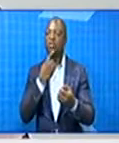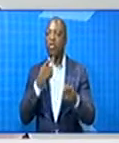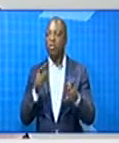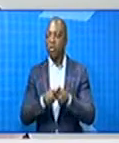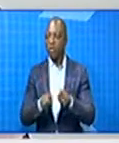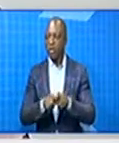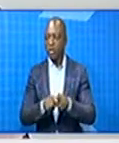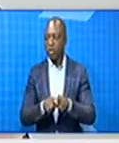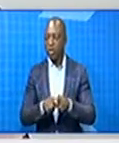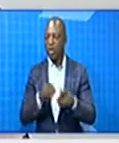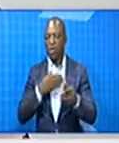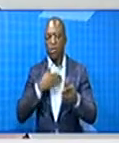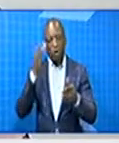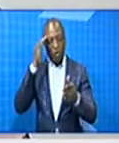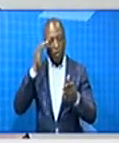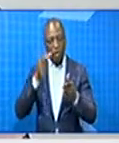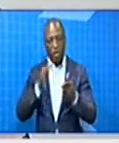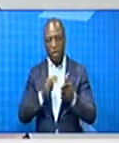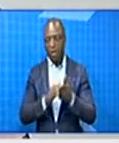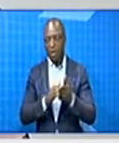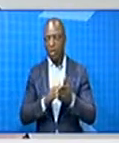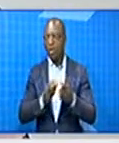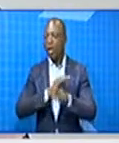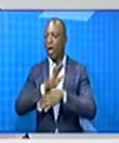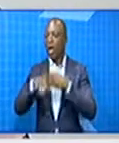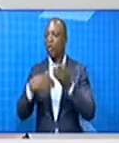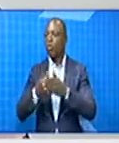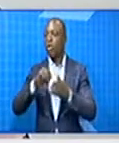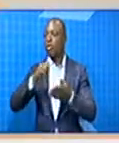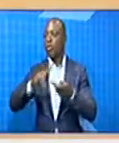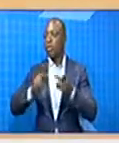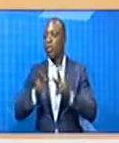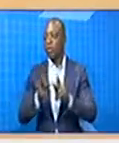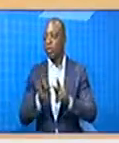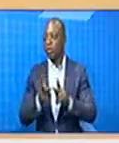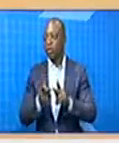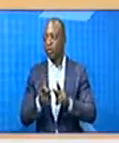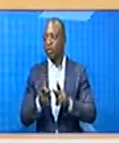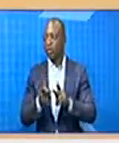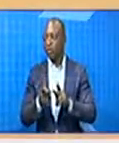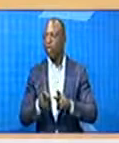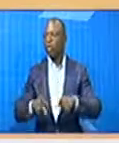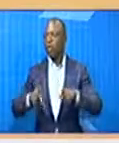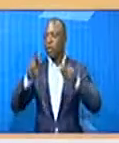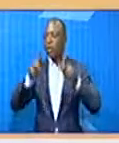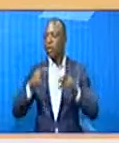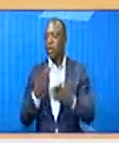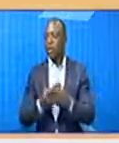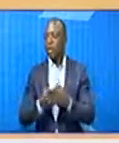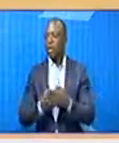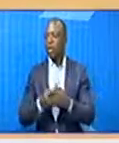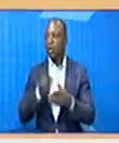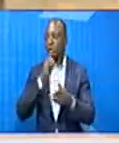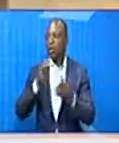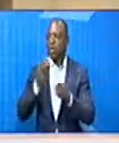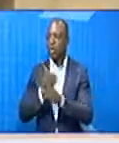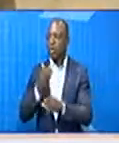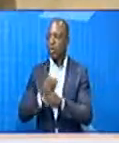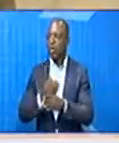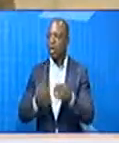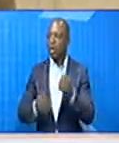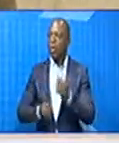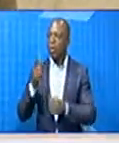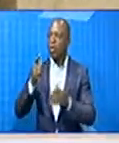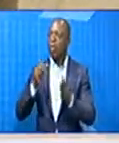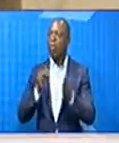ma reconnaissance à tous les autres partenaires ». Les personnes handicapées sont estimées à plus d